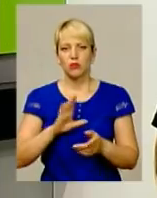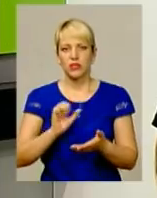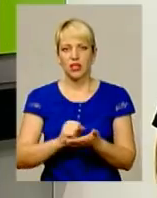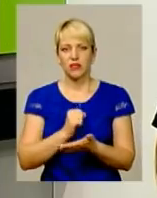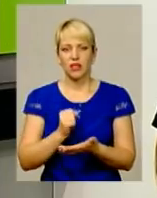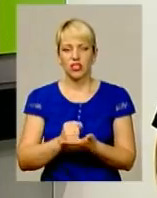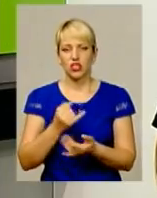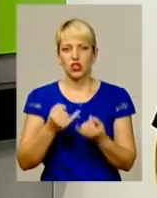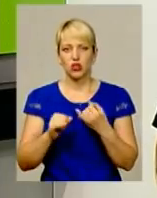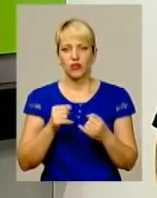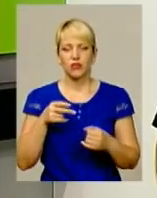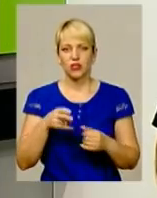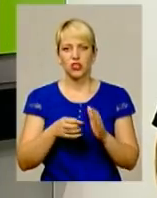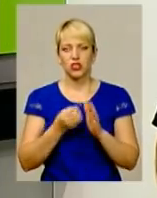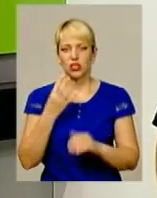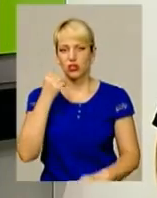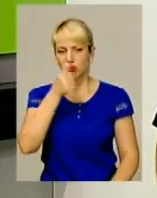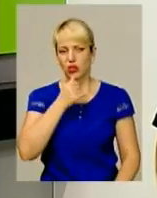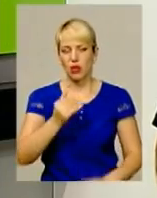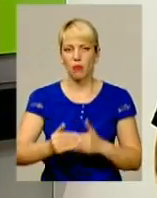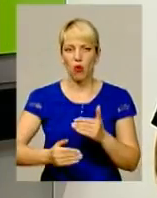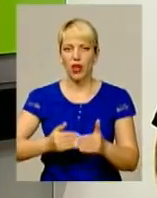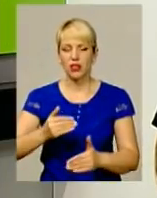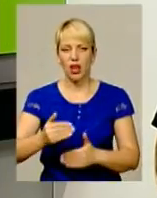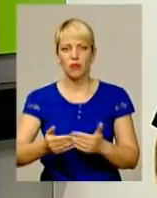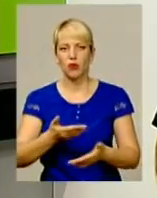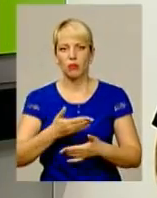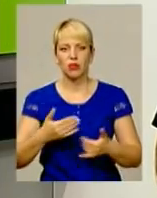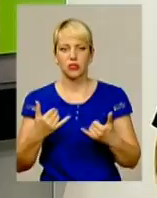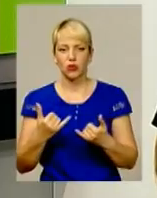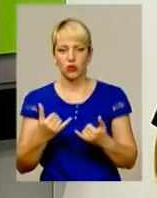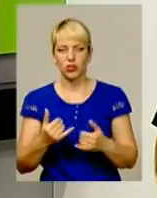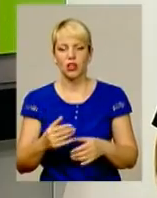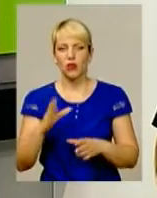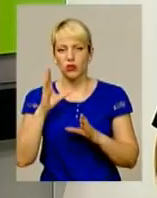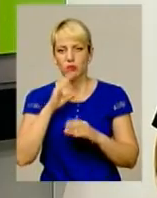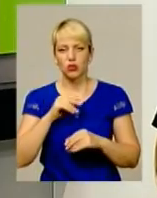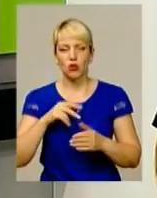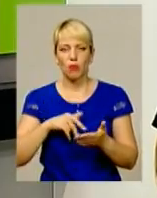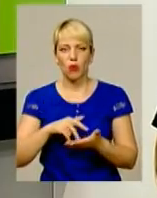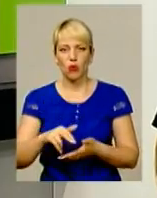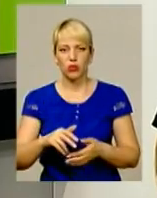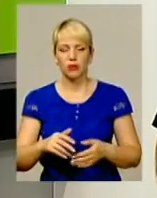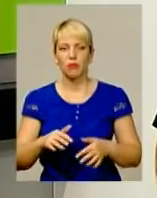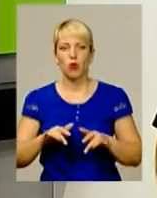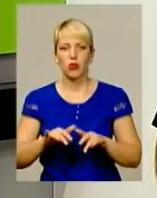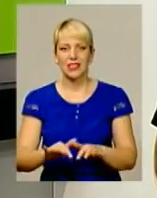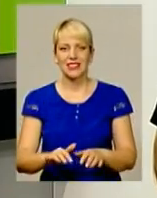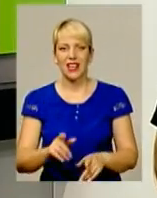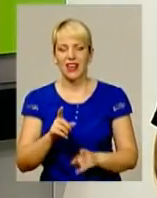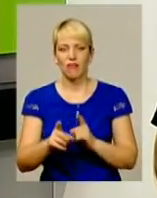в жовтні 2014 року, і поетапно ми сьогодні успішно проходимо процес реформ.